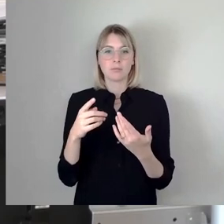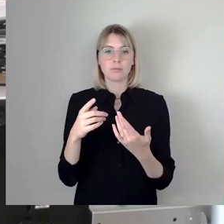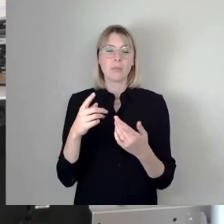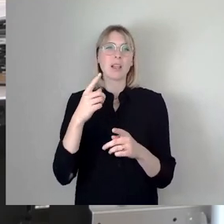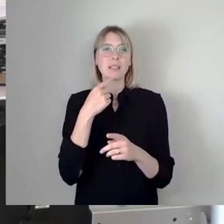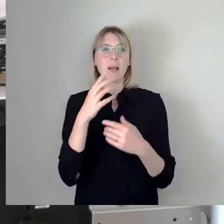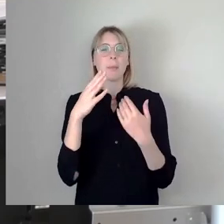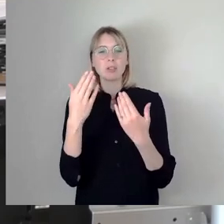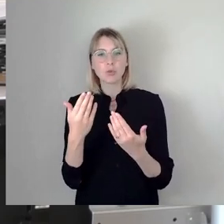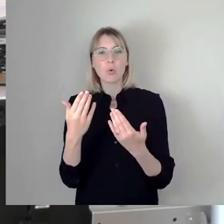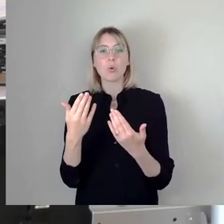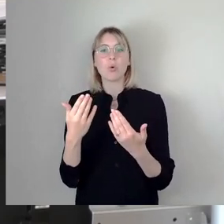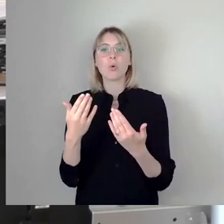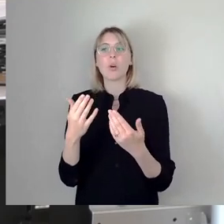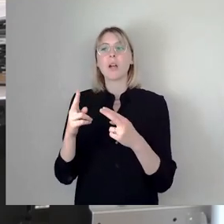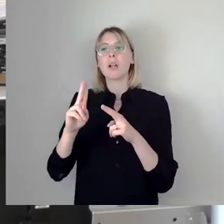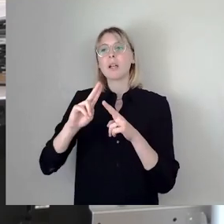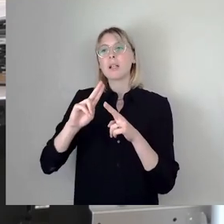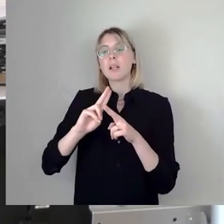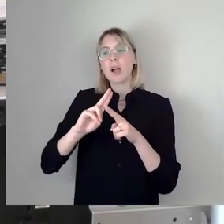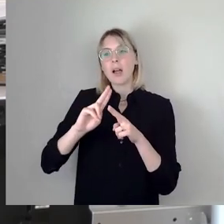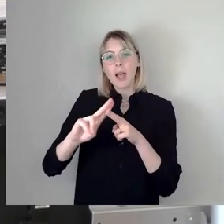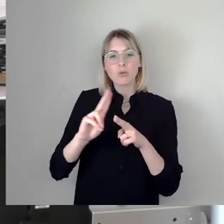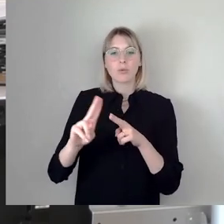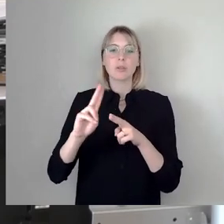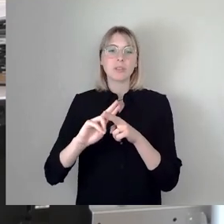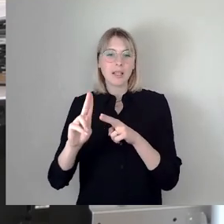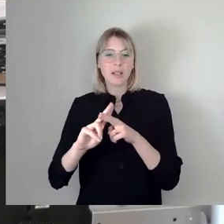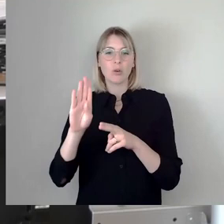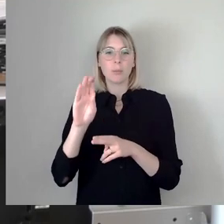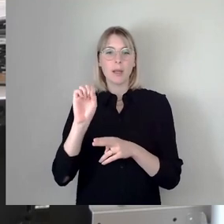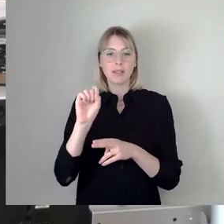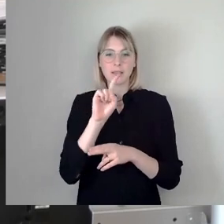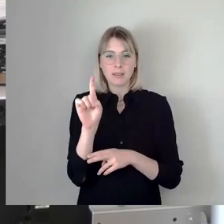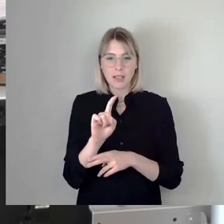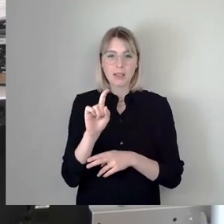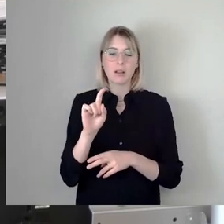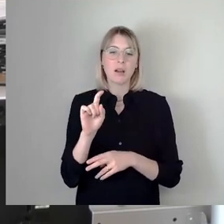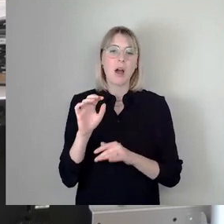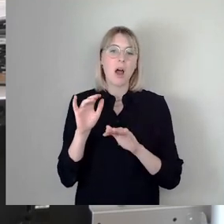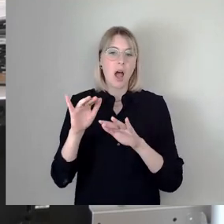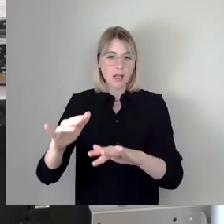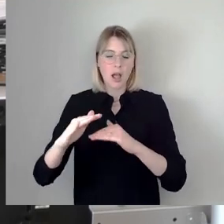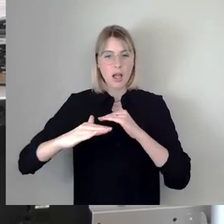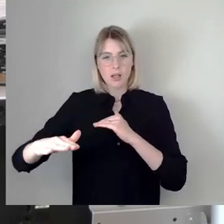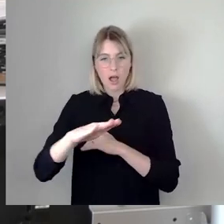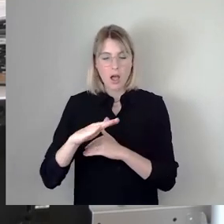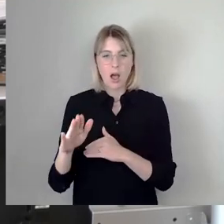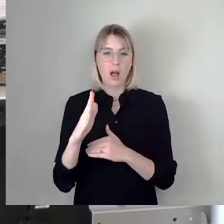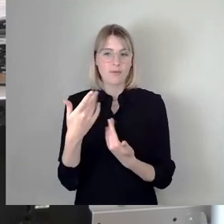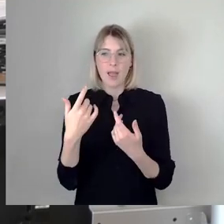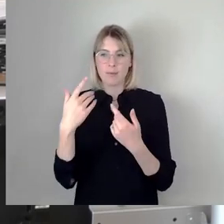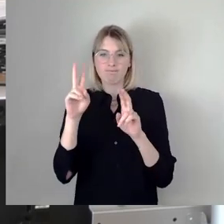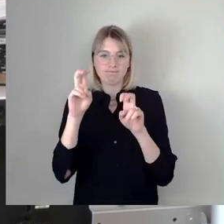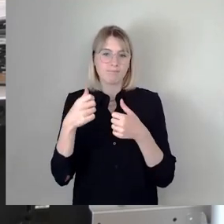die bessere Renovierung und Sanierung des BSZ Agrars behindern. Also das wäre völliger Quatsch, wenn wir das jetzt